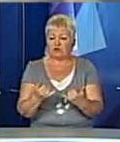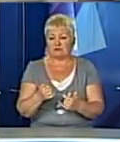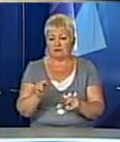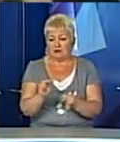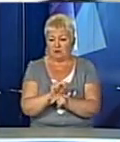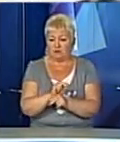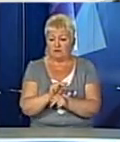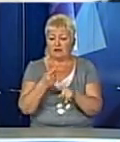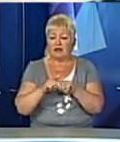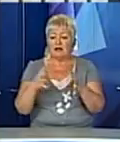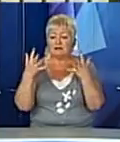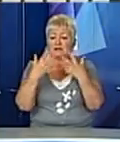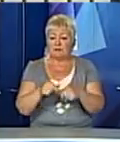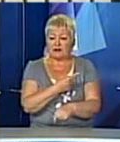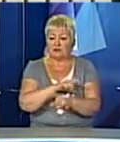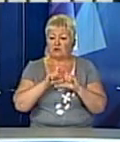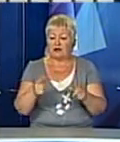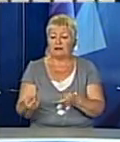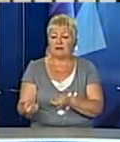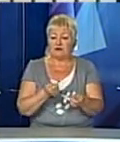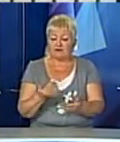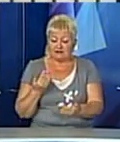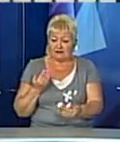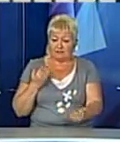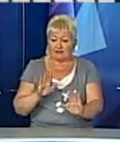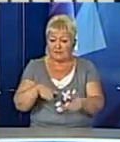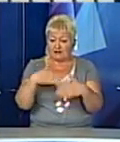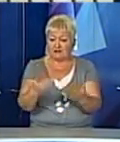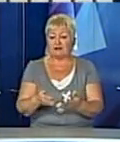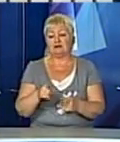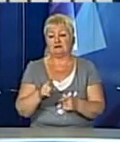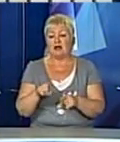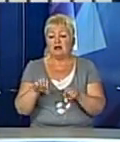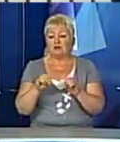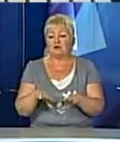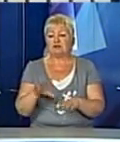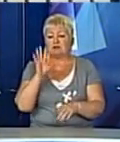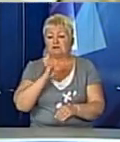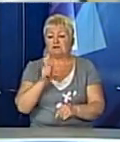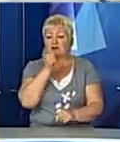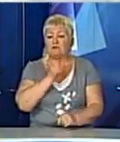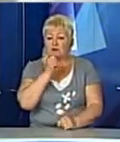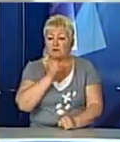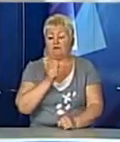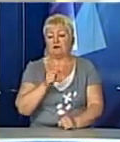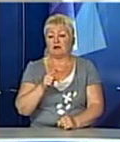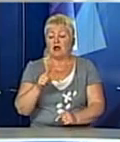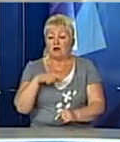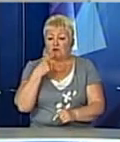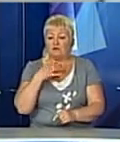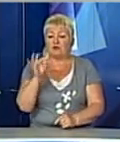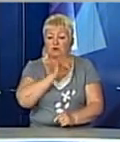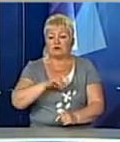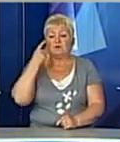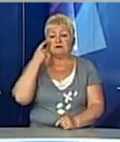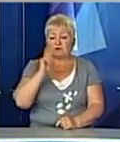терапії. Цей приладок Охмадиту привезли лише напередодній презентації. Відтак лікарі ще не встигли його випробувати. Однак, кажуть, користуватись не